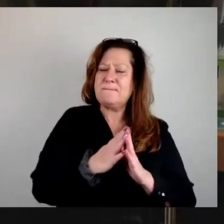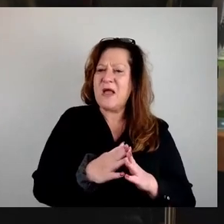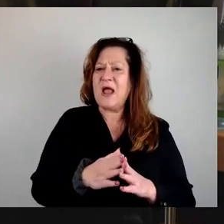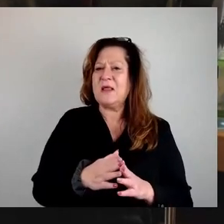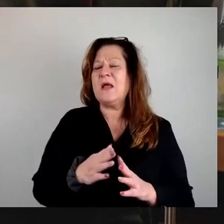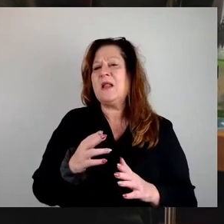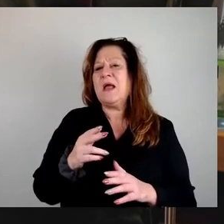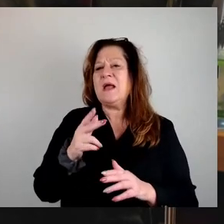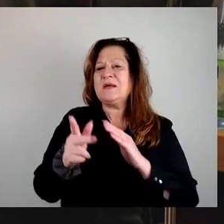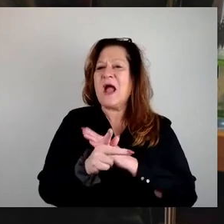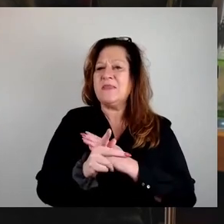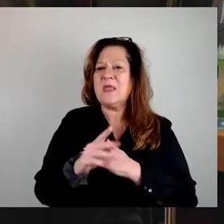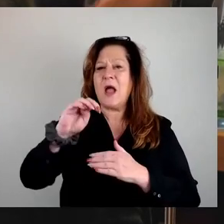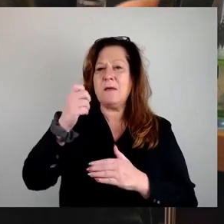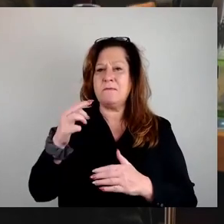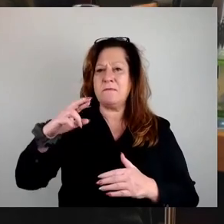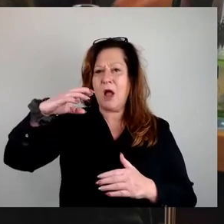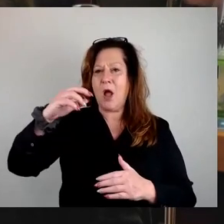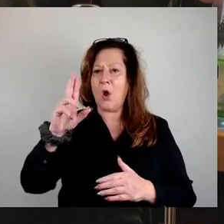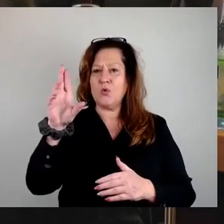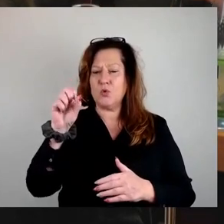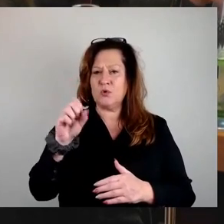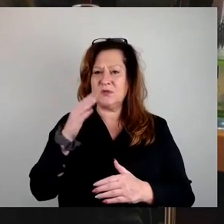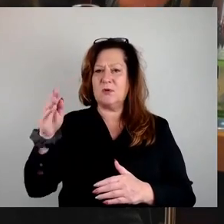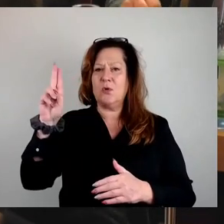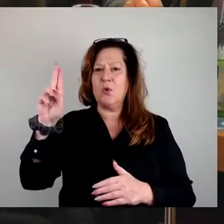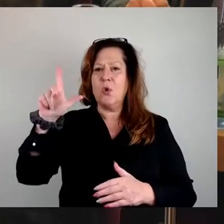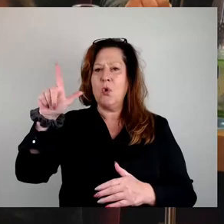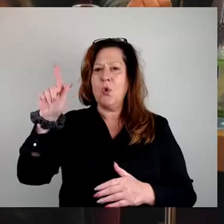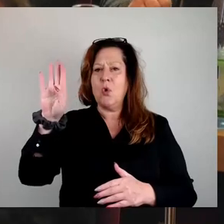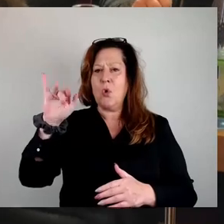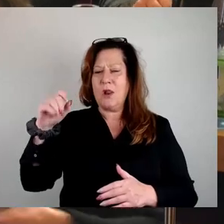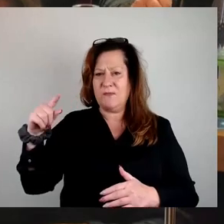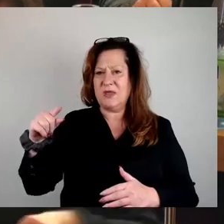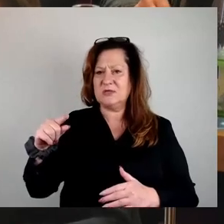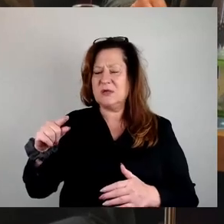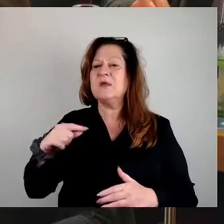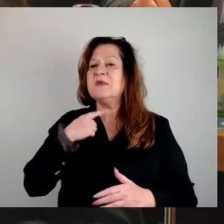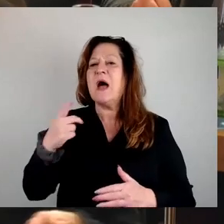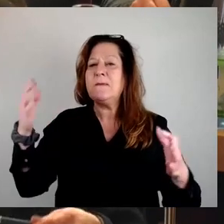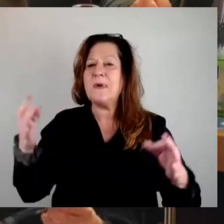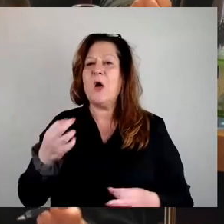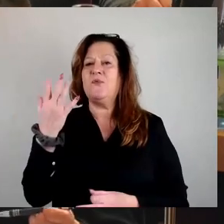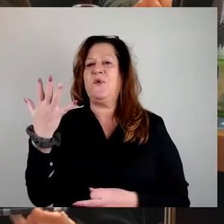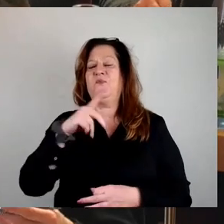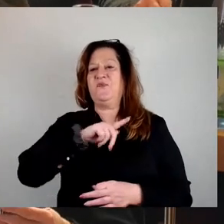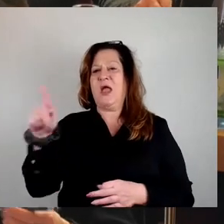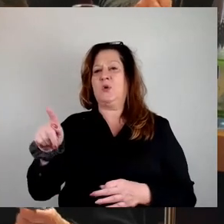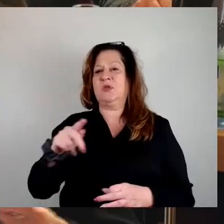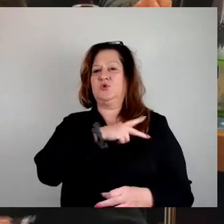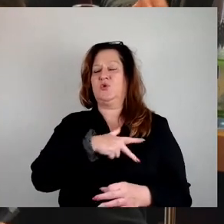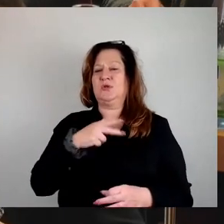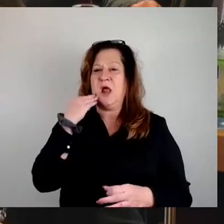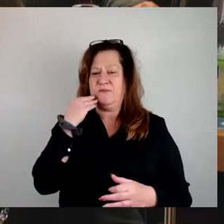Markus Ulbich, 2015, der mit Plakaten rumgelaufen ist mit 5.000 Sozialwohnungen. Da frage ich mich, wo sind die? Der Freistaat hat